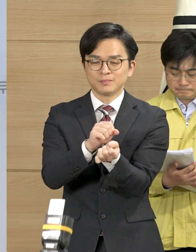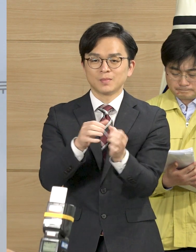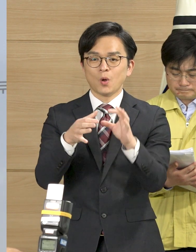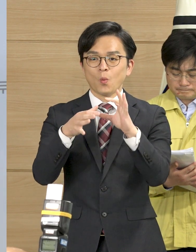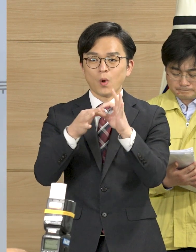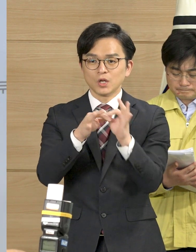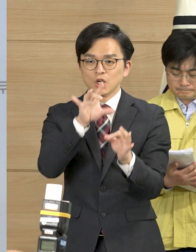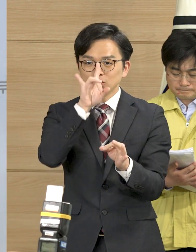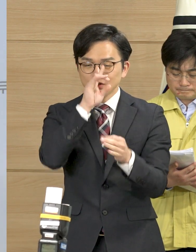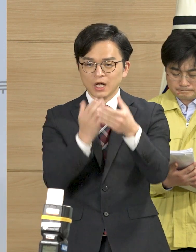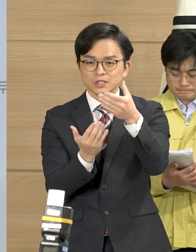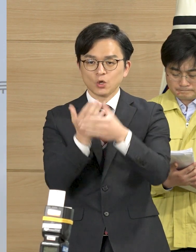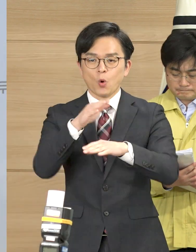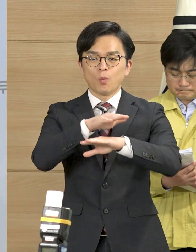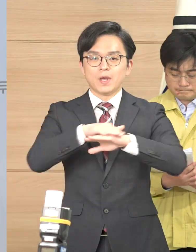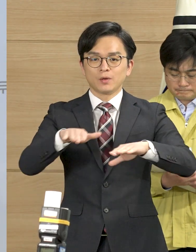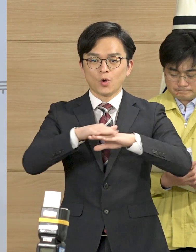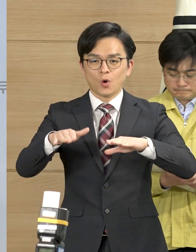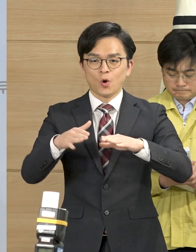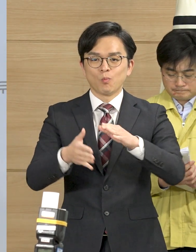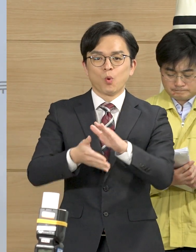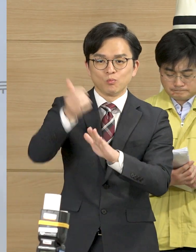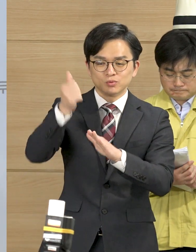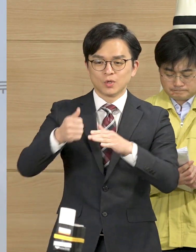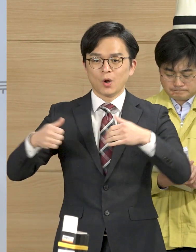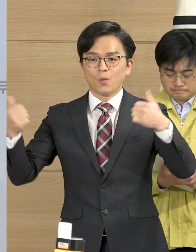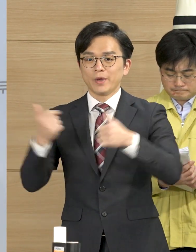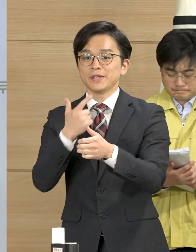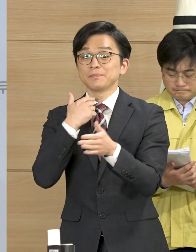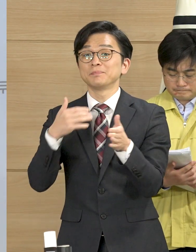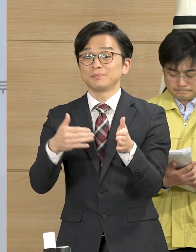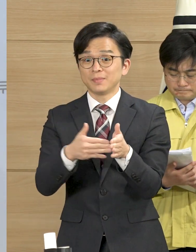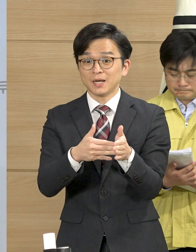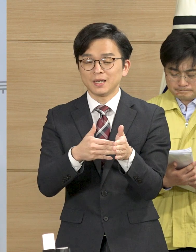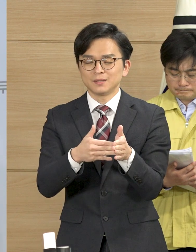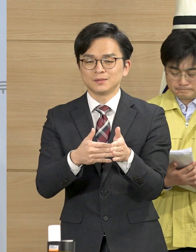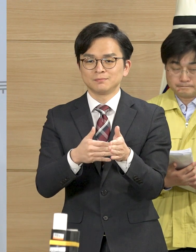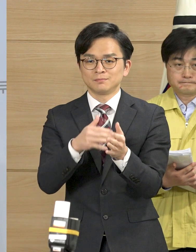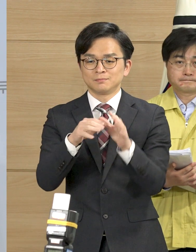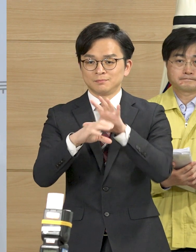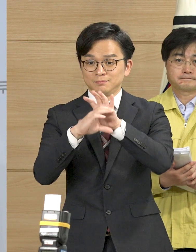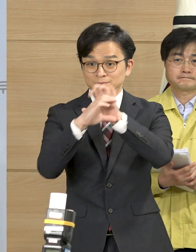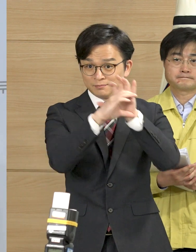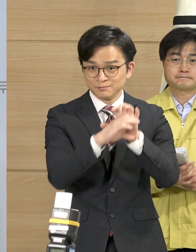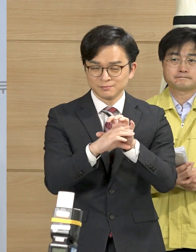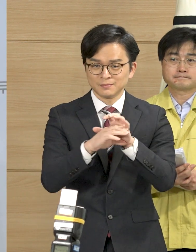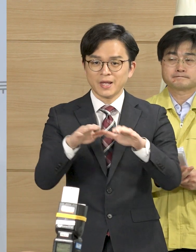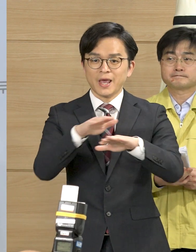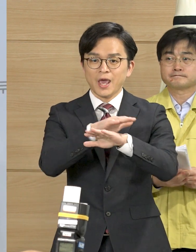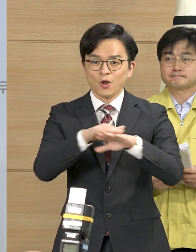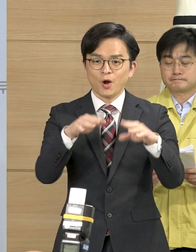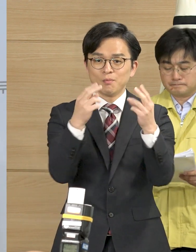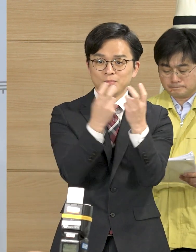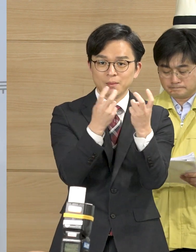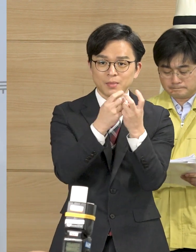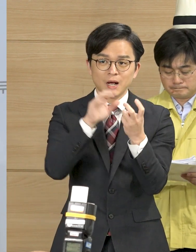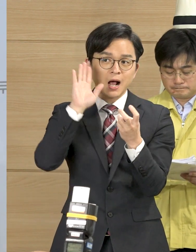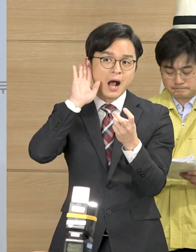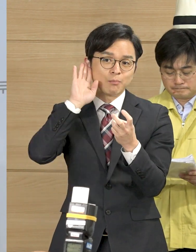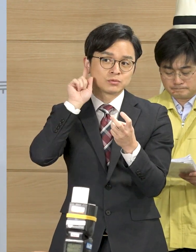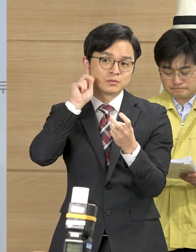주황사고수습본부 확대회의를 개최하고 신종 감염병에 대한 대응 현황과